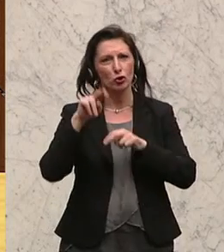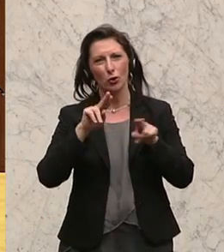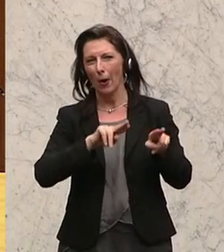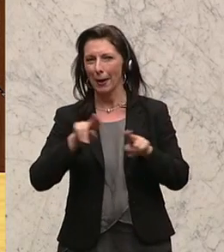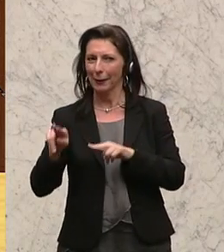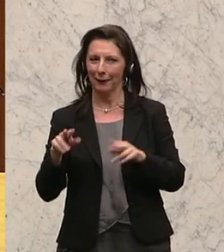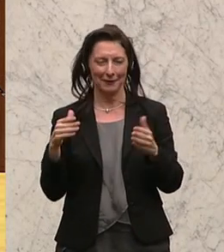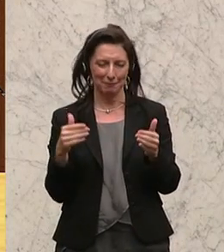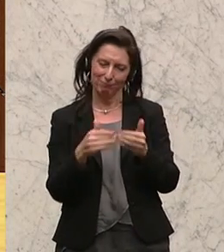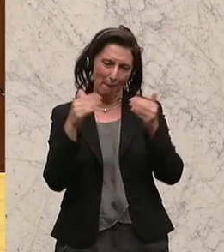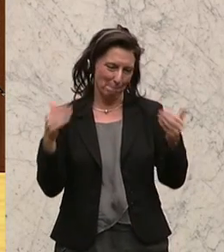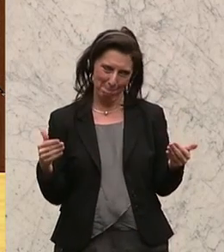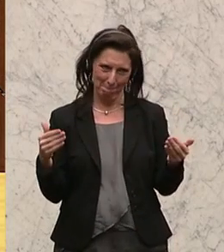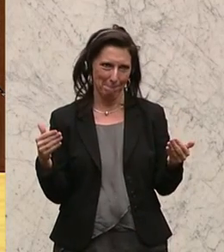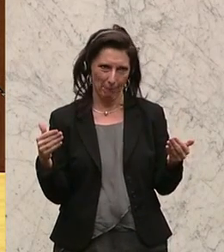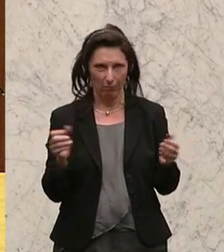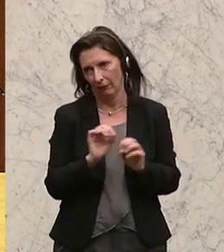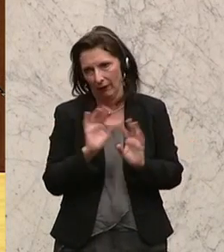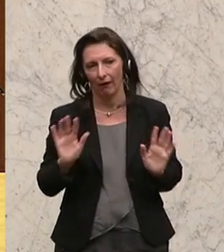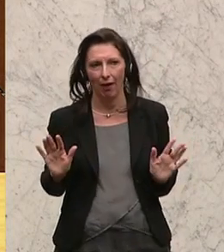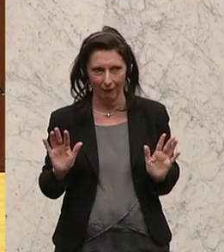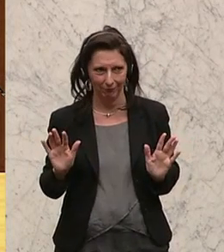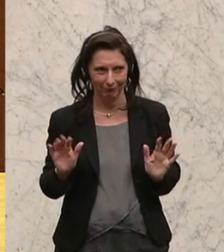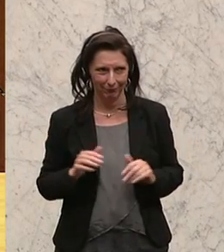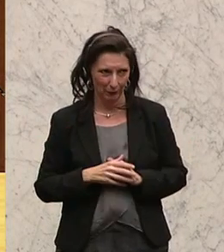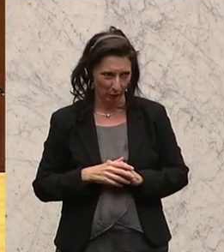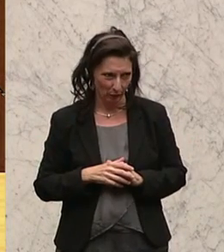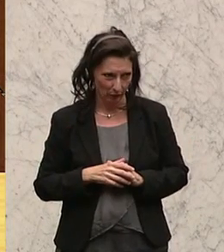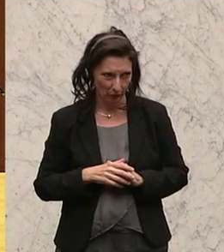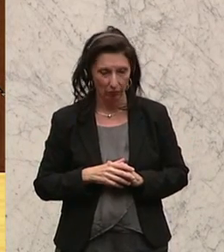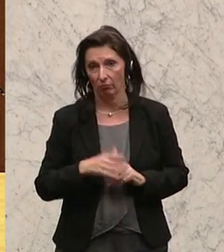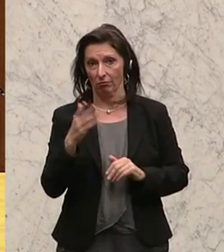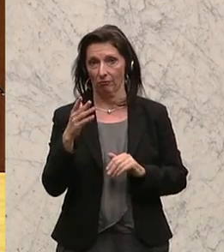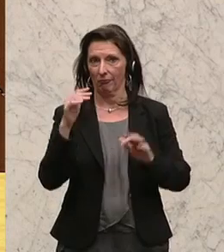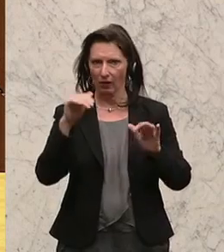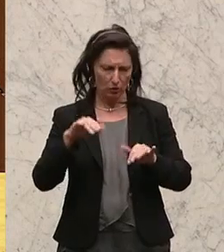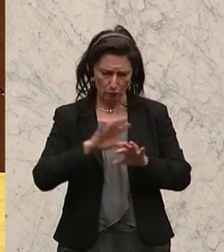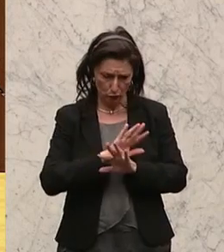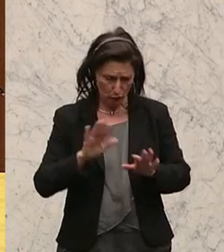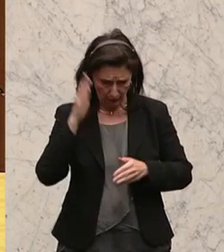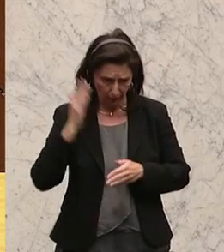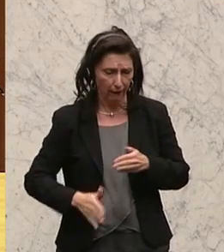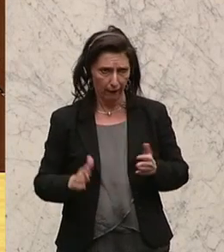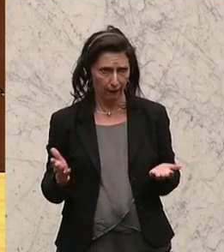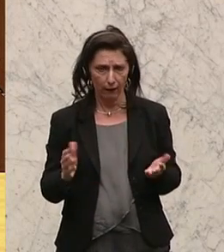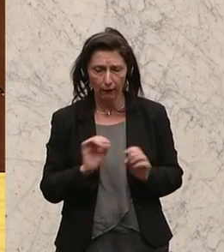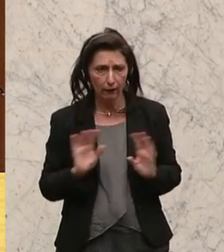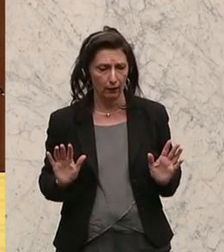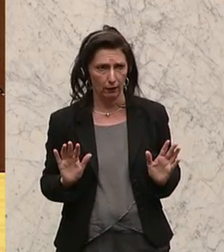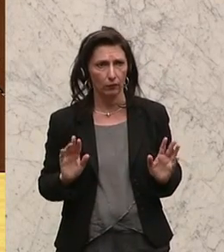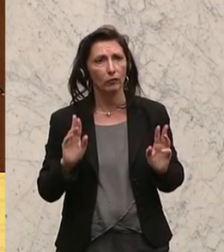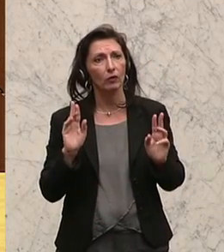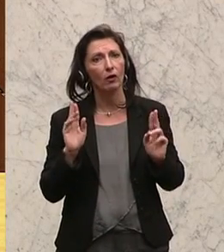sich nicht miteinander. Das ist ganz klar. Und das muss abgestellt werden in jeder Hinsicht. Denn